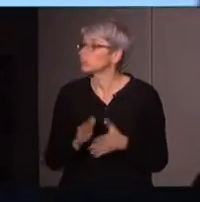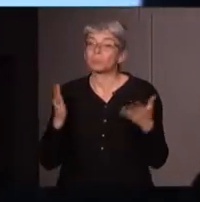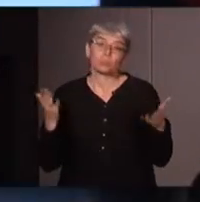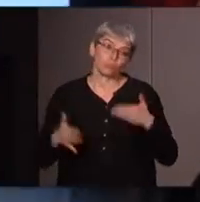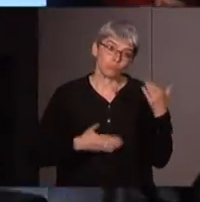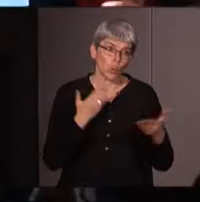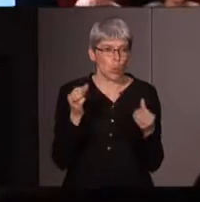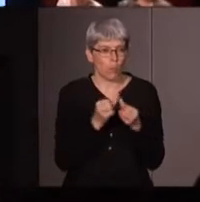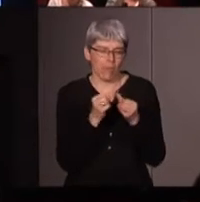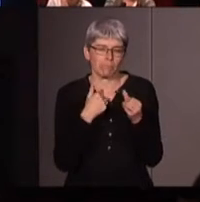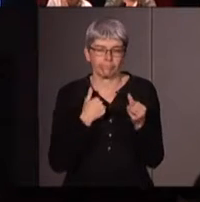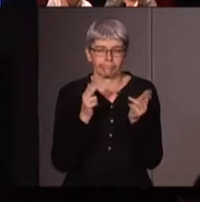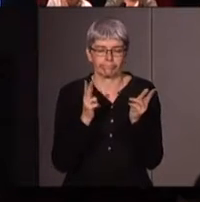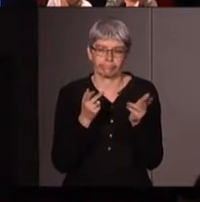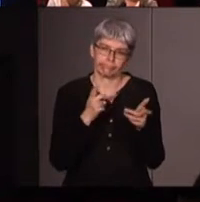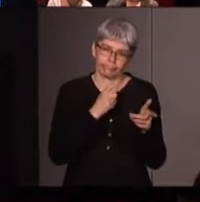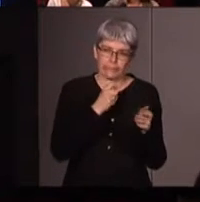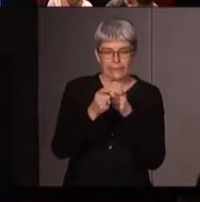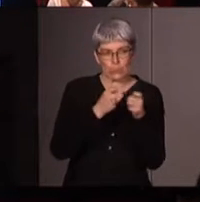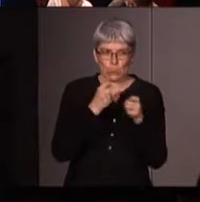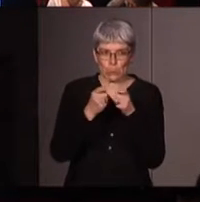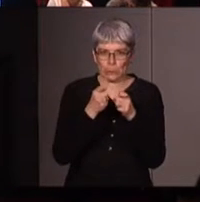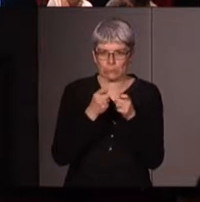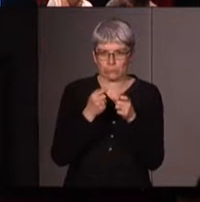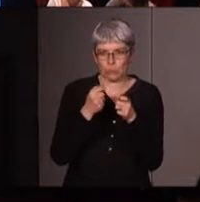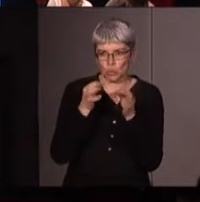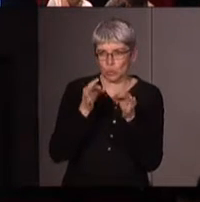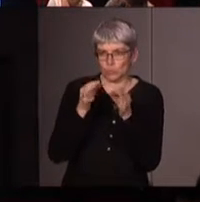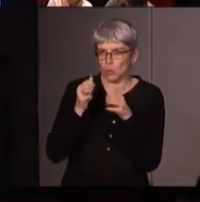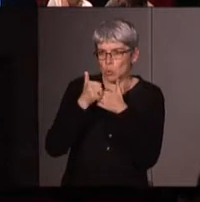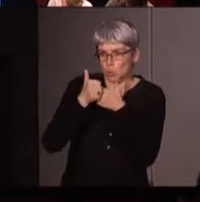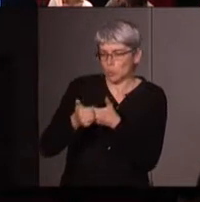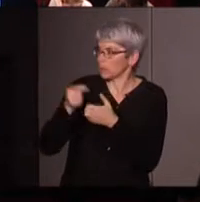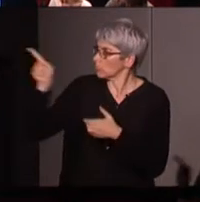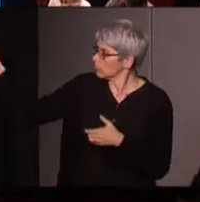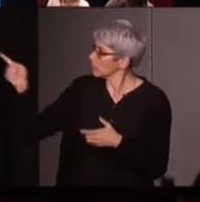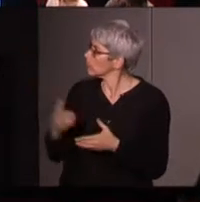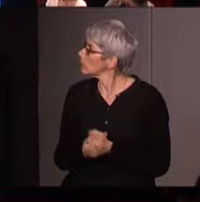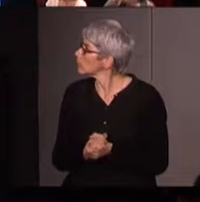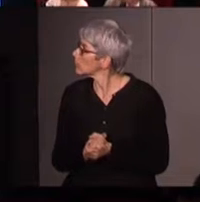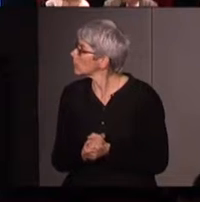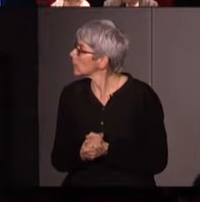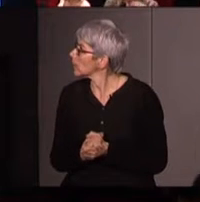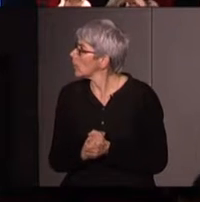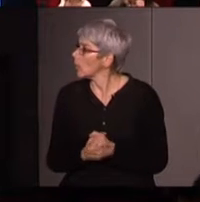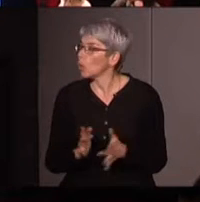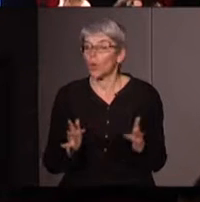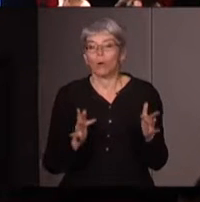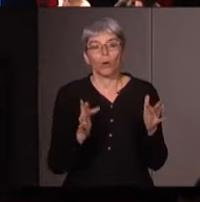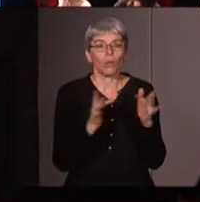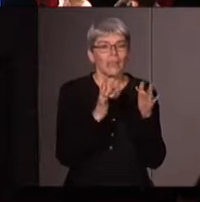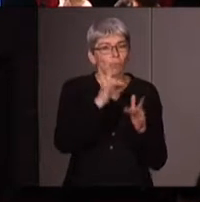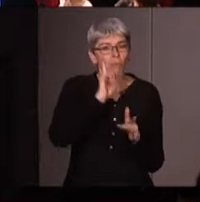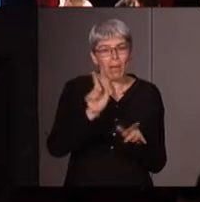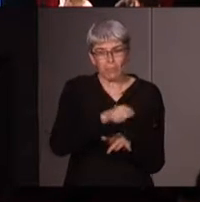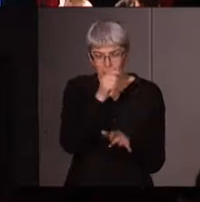tourner autour de cette définition pendant mon propos. On peut utiliser les connexions aux femmes-nature comme une position privilégiée